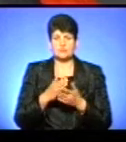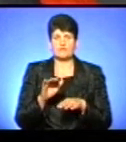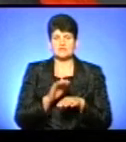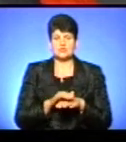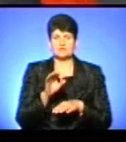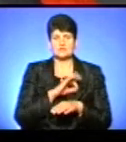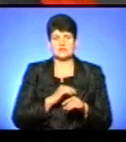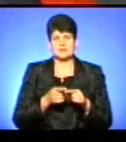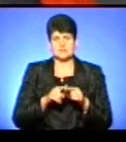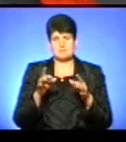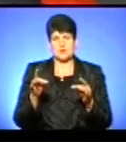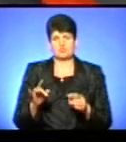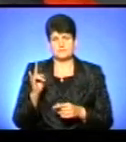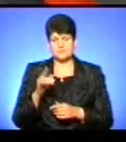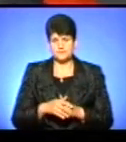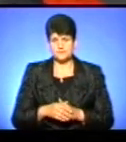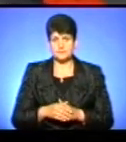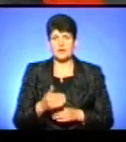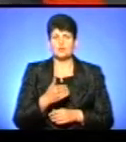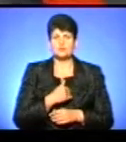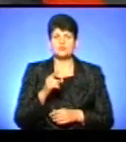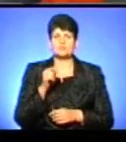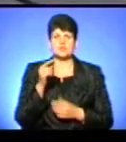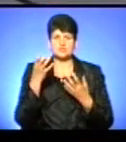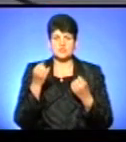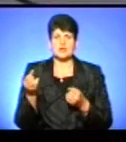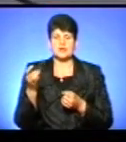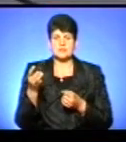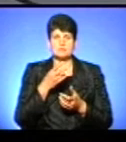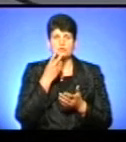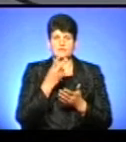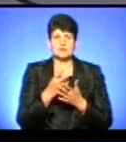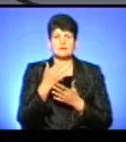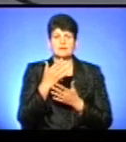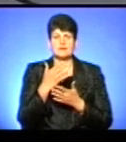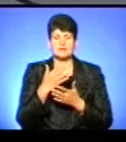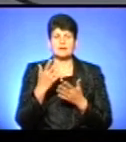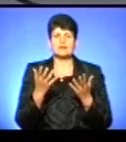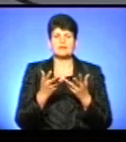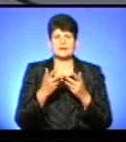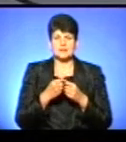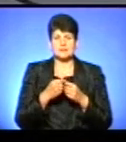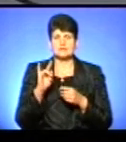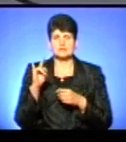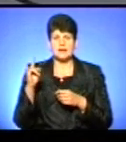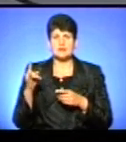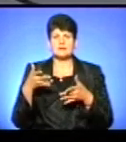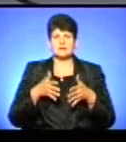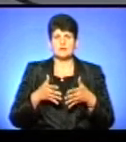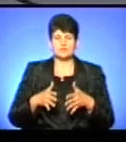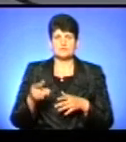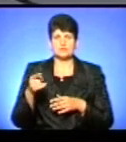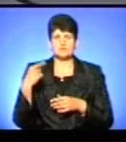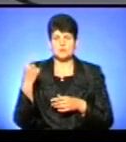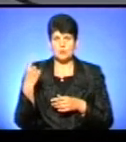використання цих пакунків мальоків. І хочу, щоб ми ще раз подивилися на кількість мальоків, які народжувалися в Тернопільській